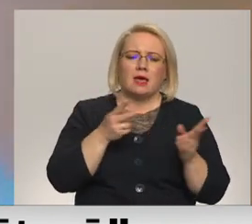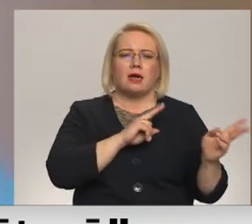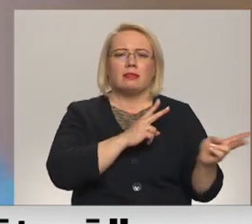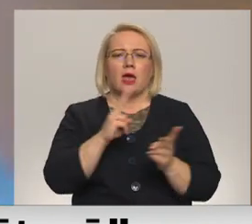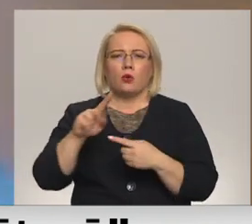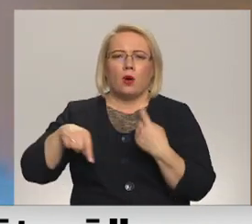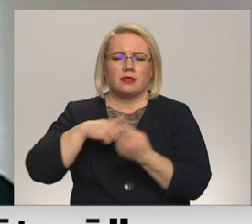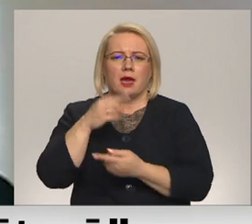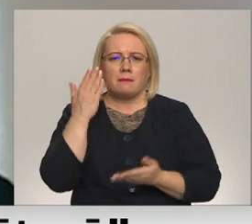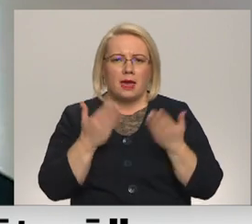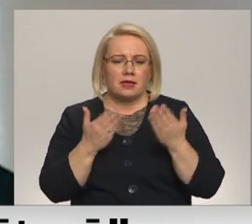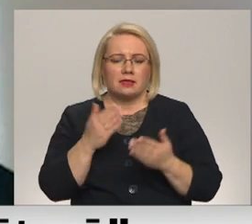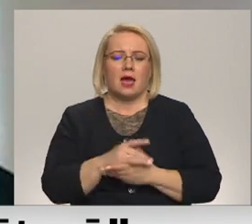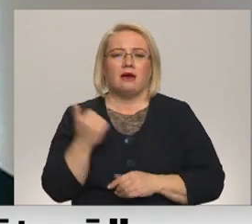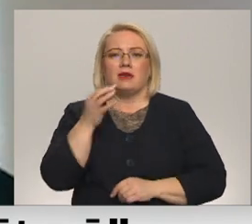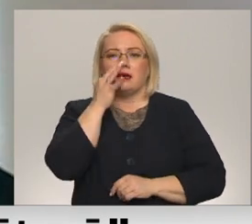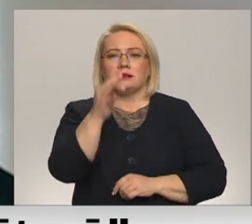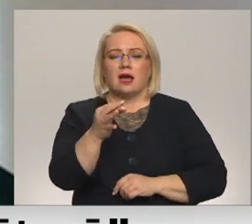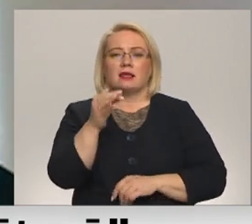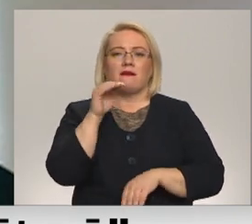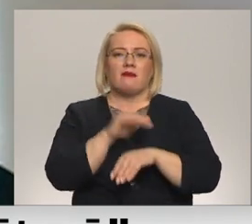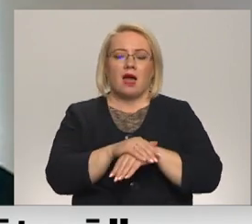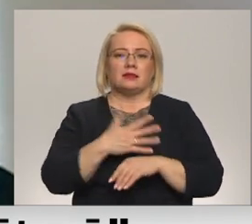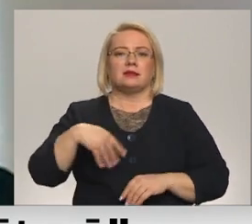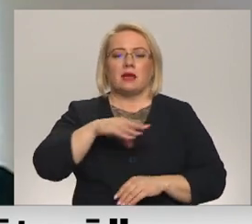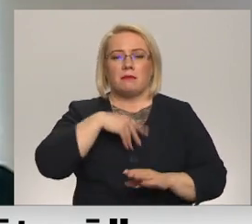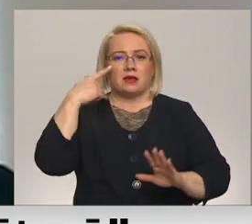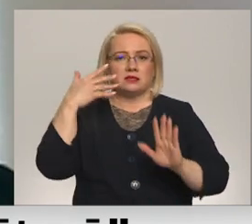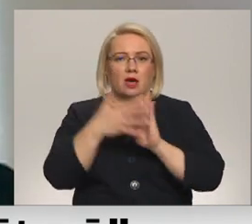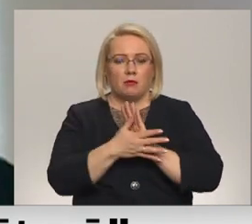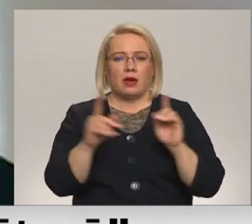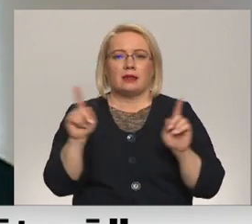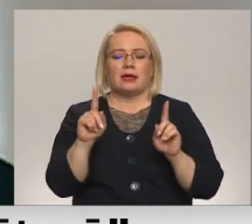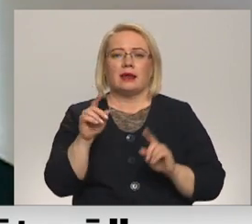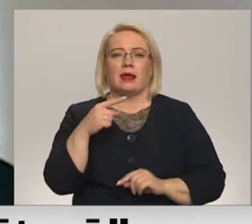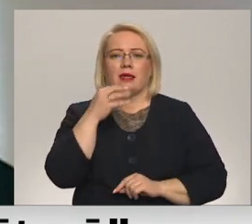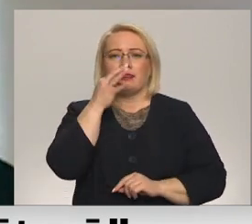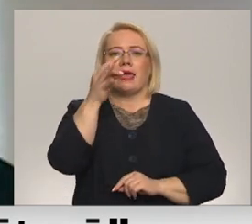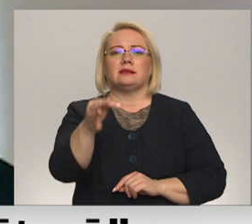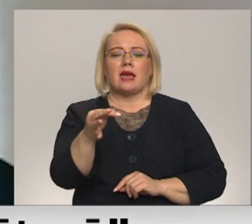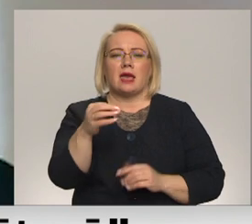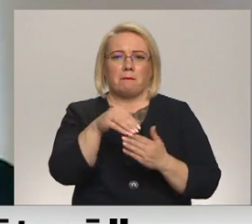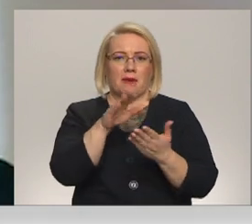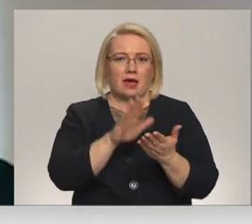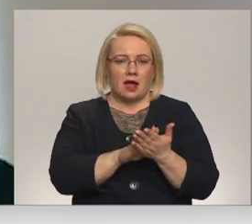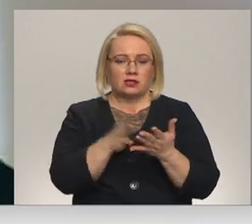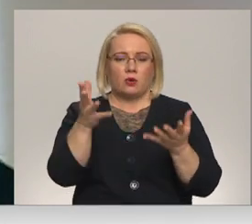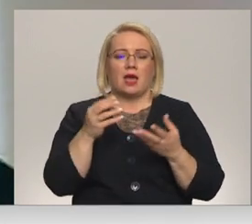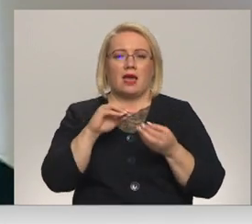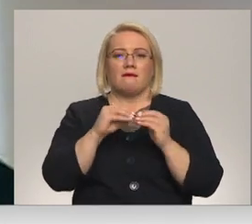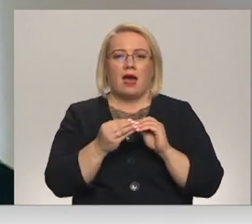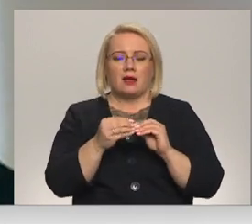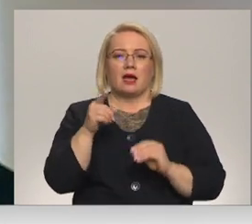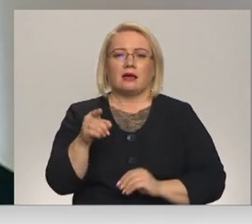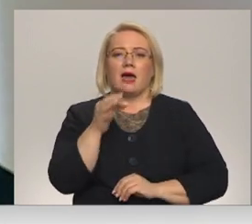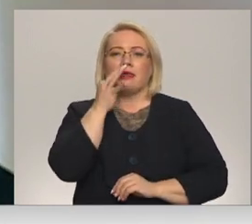dajo mēģināja. Praktiski mēs saprotam to, kad ir teicēja pīraksti, un jāteic tā, ka jāņem vairāk, ka tā teicēja